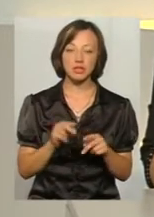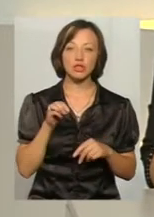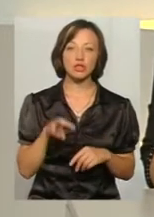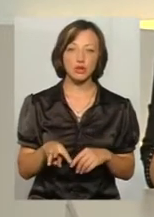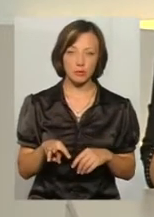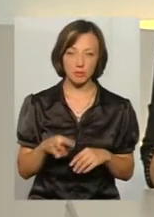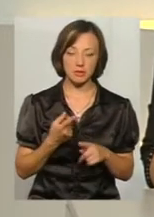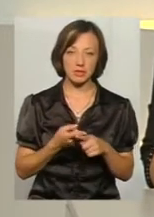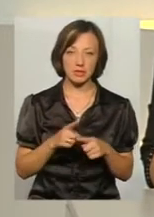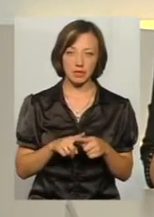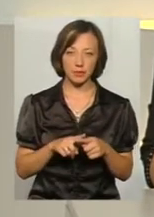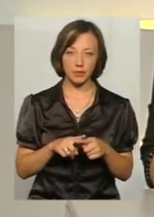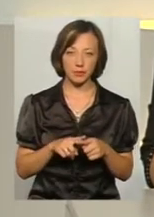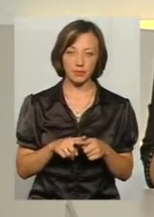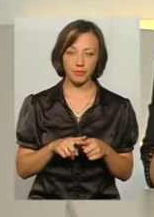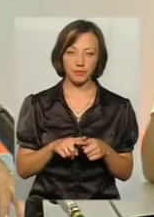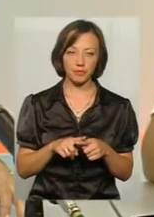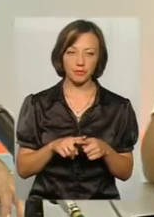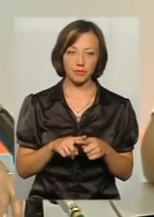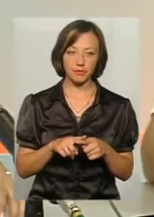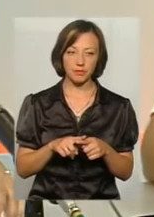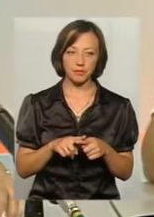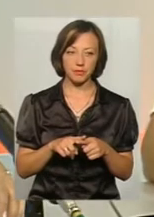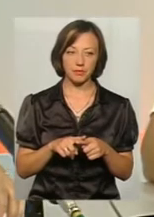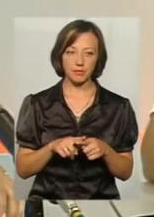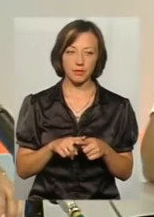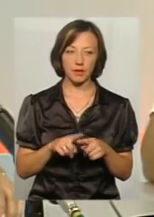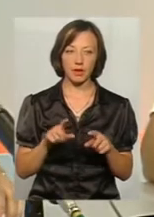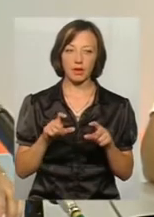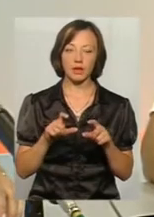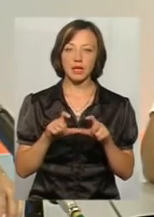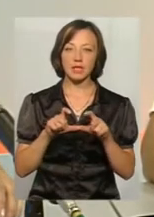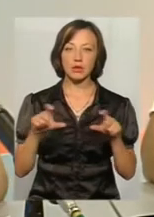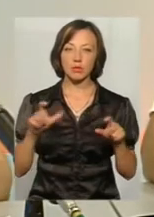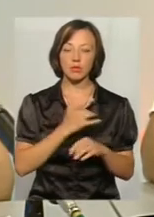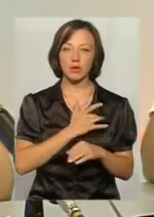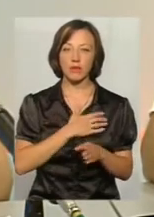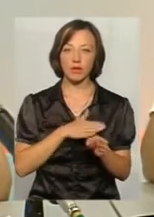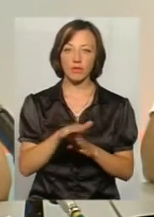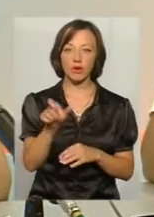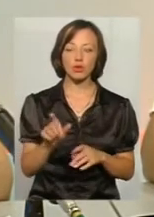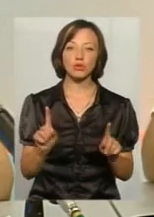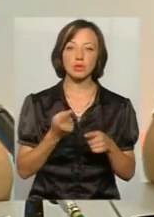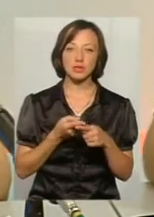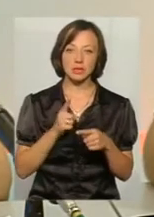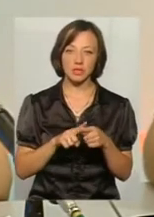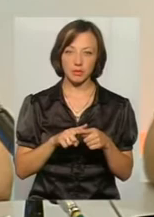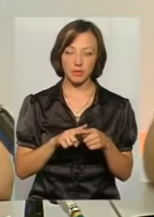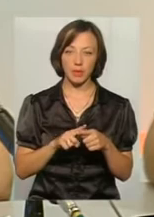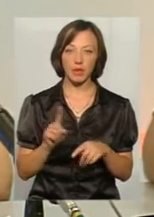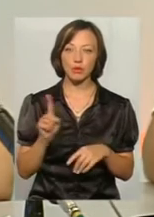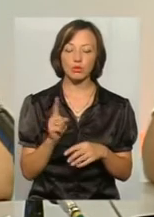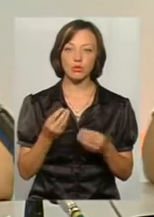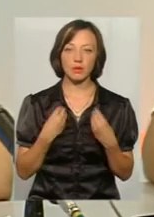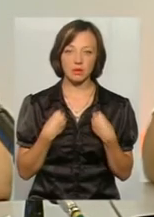характерний цей інститут приватного виконавця? Ну, перш за все, що він